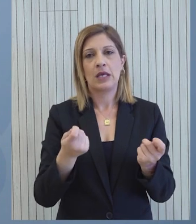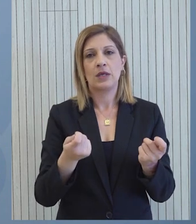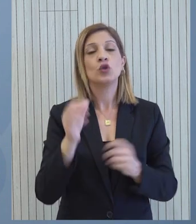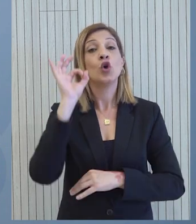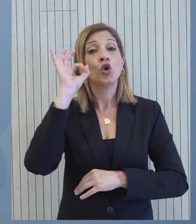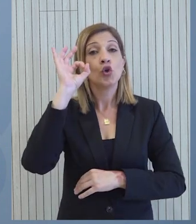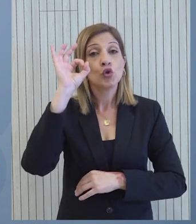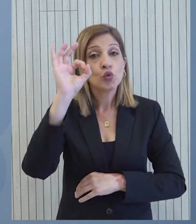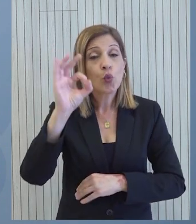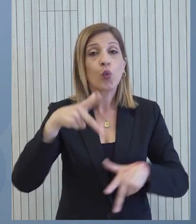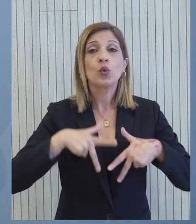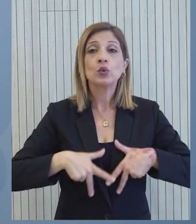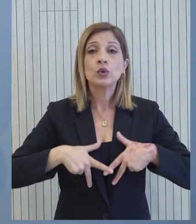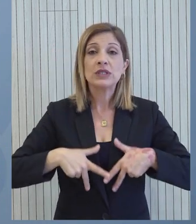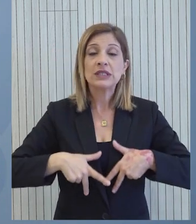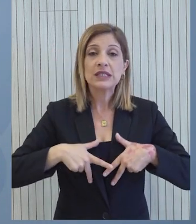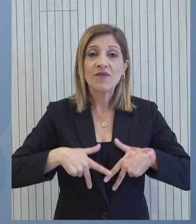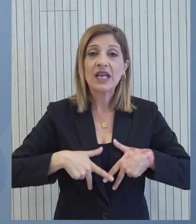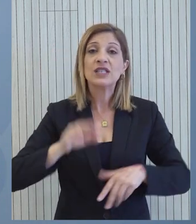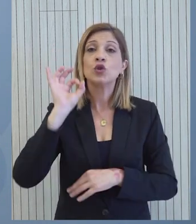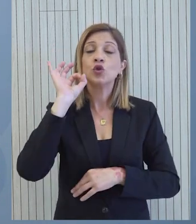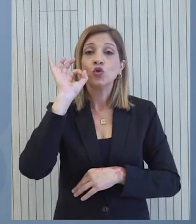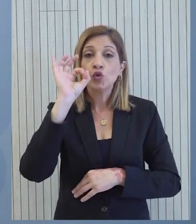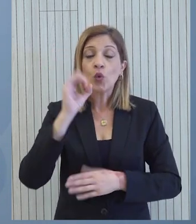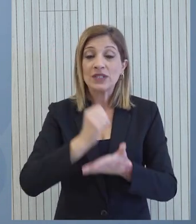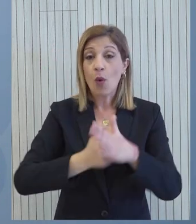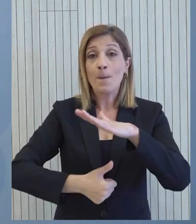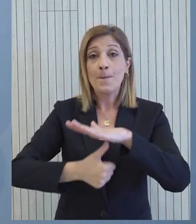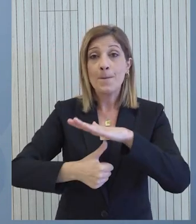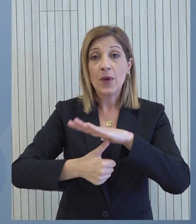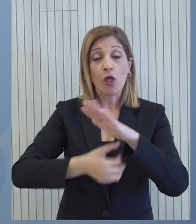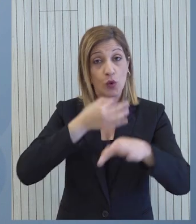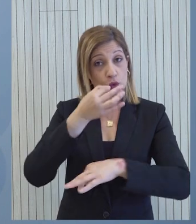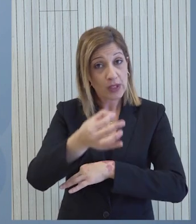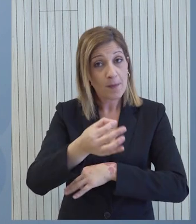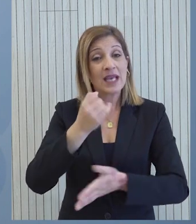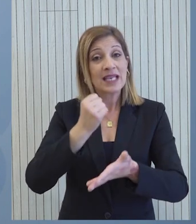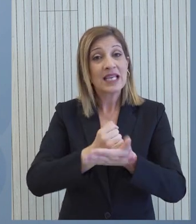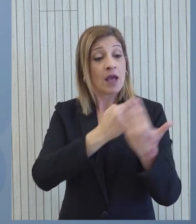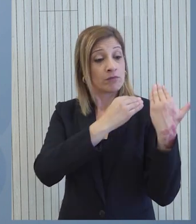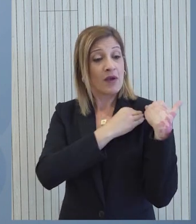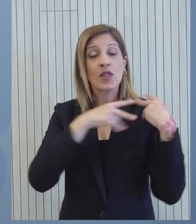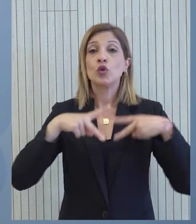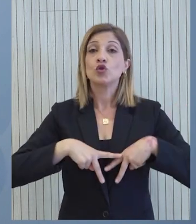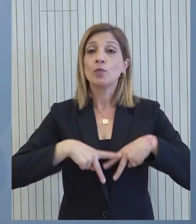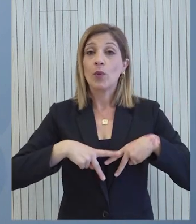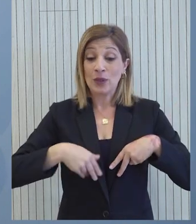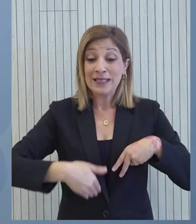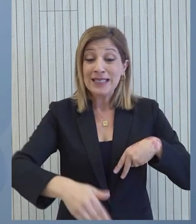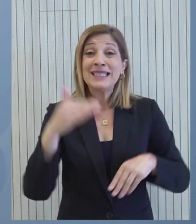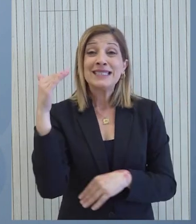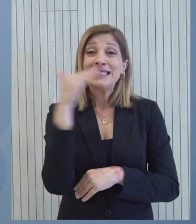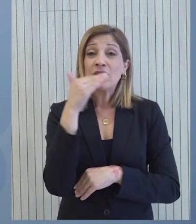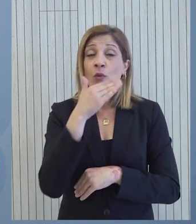στόχος της κυβέρνησης και αυτό είναι κάτι το οποίο και ο ίδιος ο Πρόεδρος της Δημοκρατίας έχει αναφέρει αλλά και ο αρμόδιος Υπουργός είναι το συντομότερο